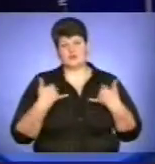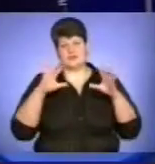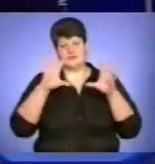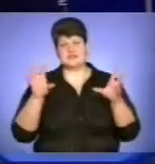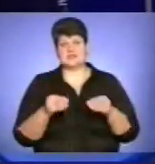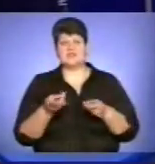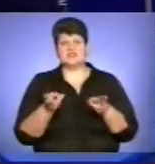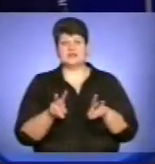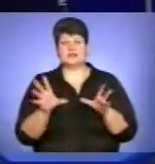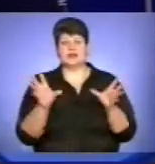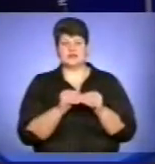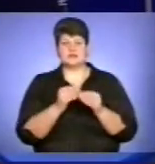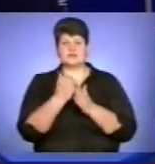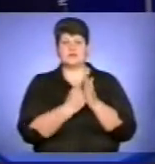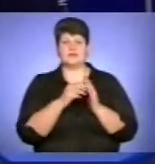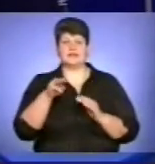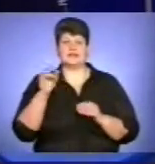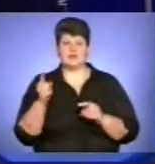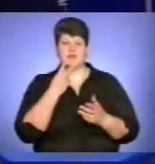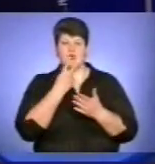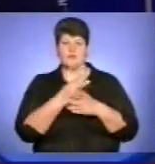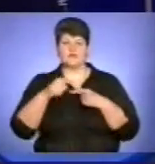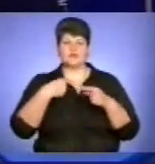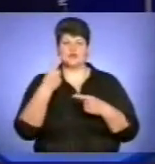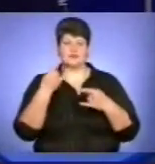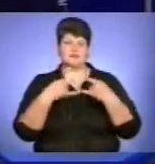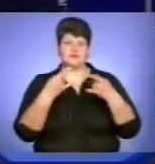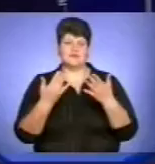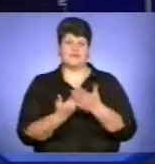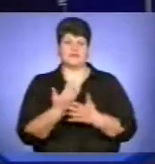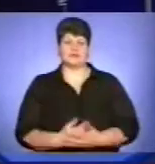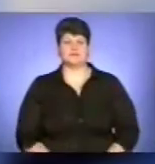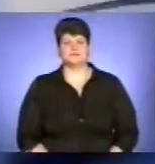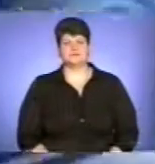Залишайтеся разом з каналом ТТБ і побачимось у наступних інформаційних випусках.